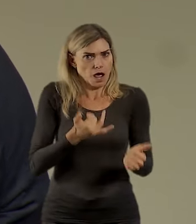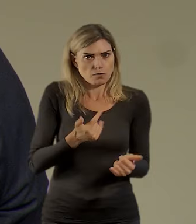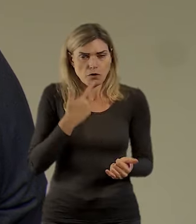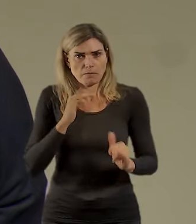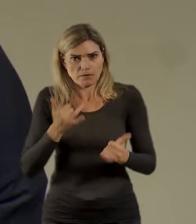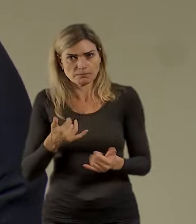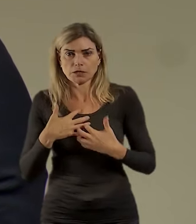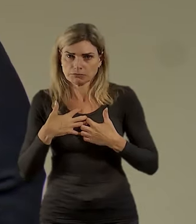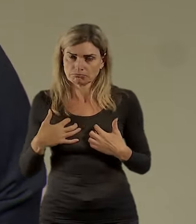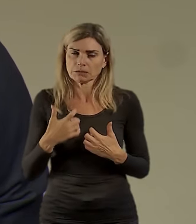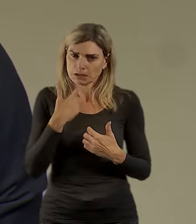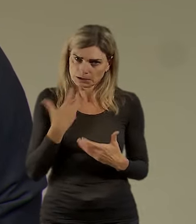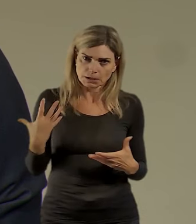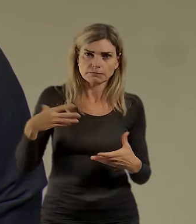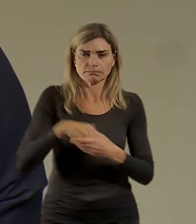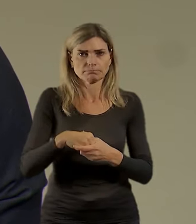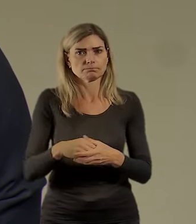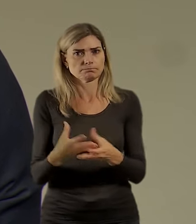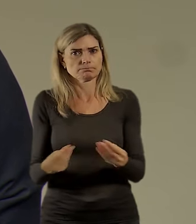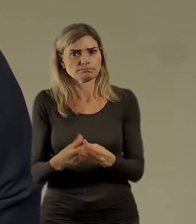rádi bychom do té debaty přispěli.